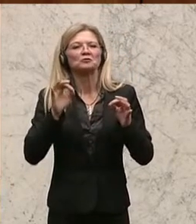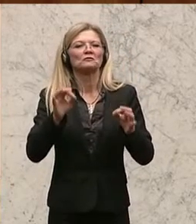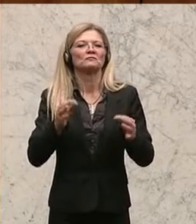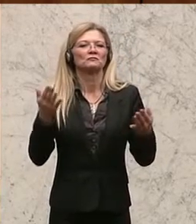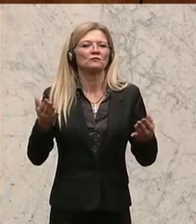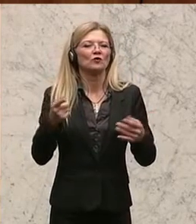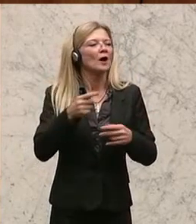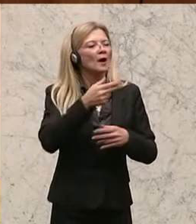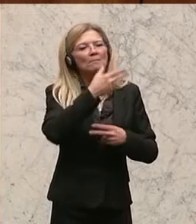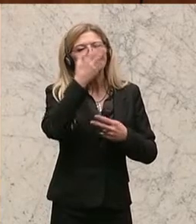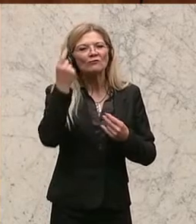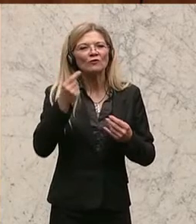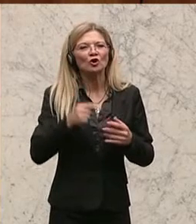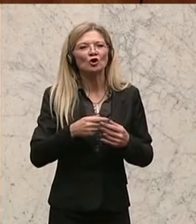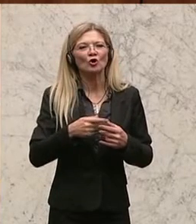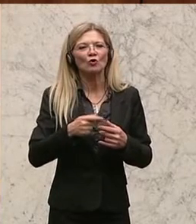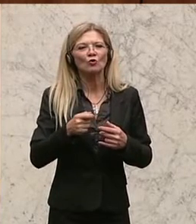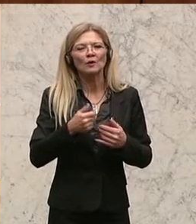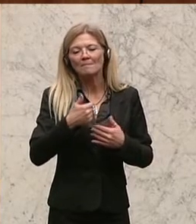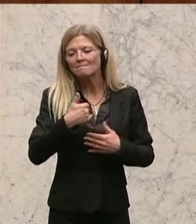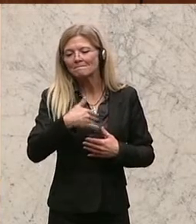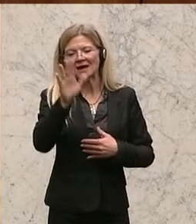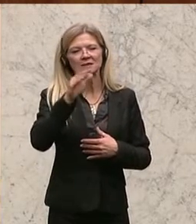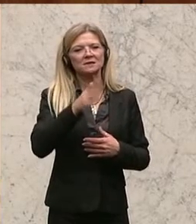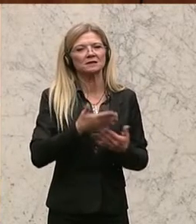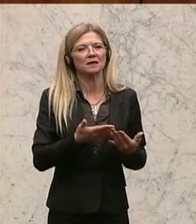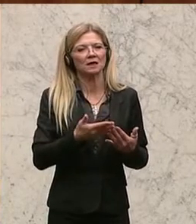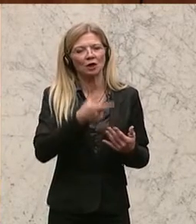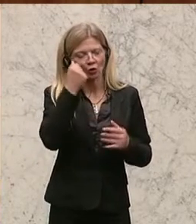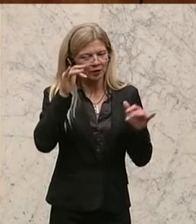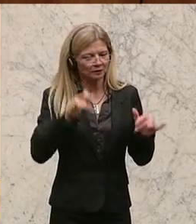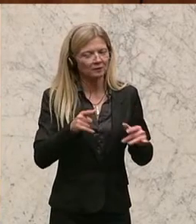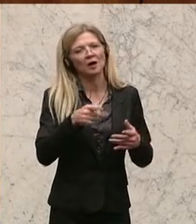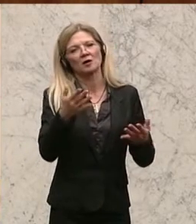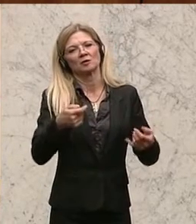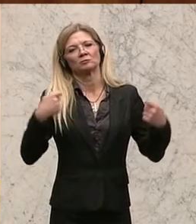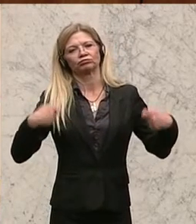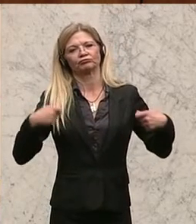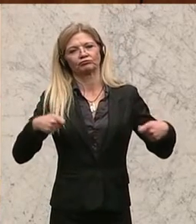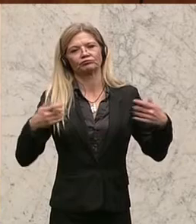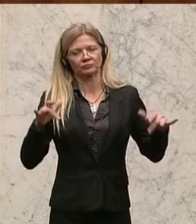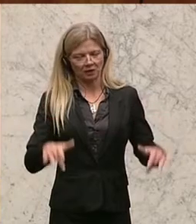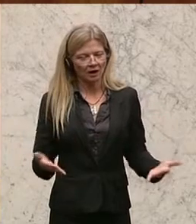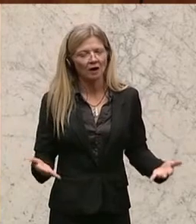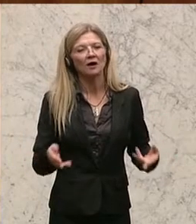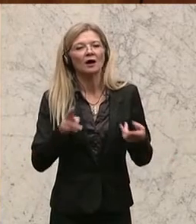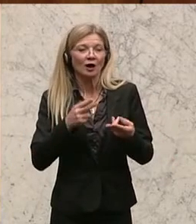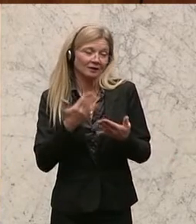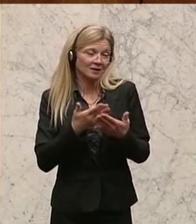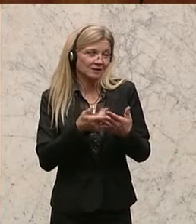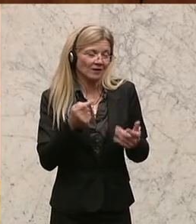bevölkerungsreichsten Bundesland zum Nachteil gereichen. Und das erklärt auch den Widerstand der SPÖ, die ja